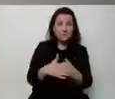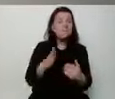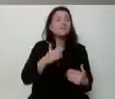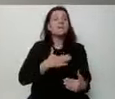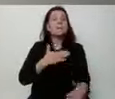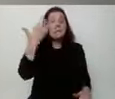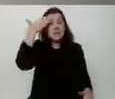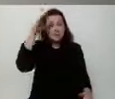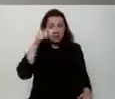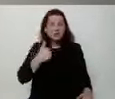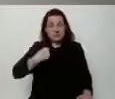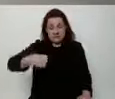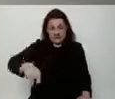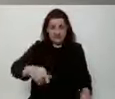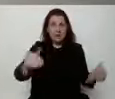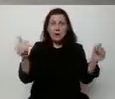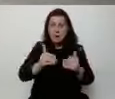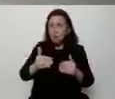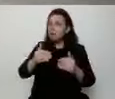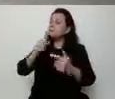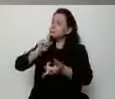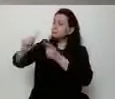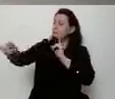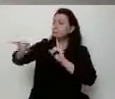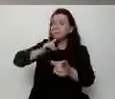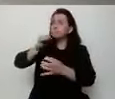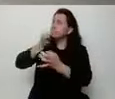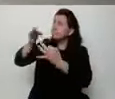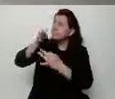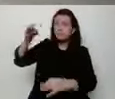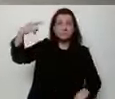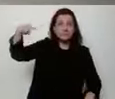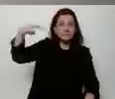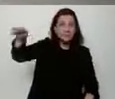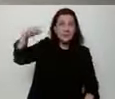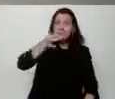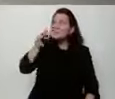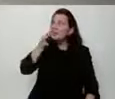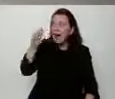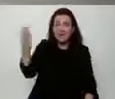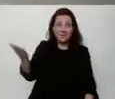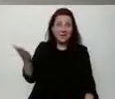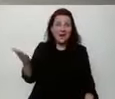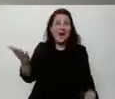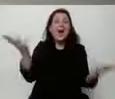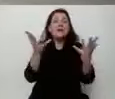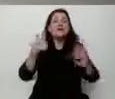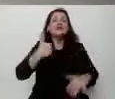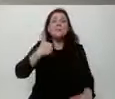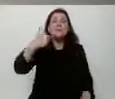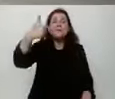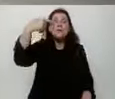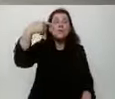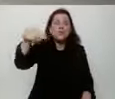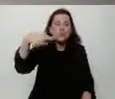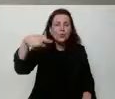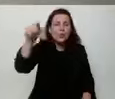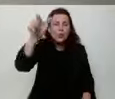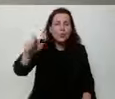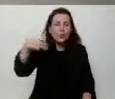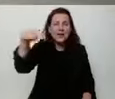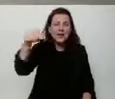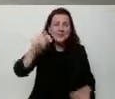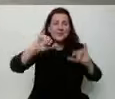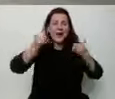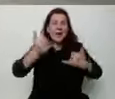niedługo będę mógł zadać Panu Prezydentowi pytania. Bo zobaczcie, gdzie był Pan Prezydent Andrzej Duda w momencie,